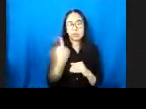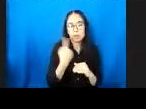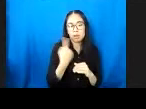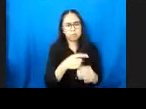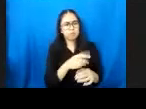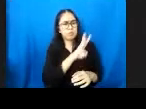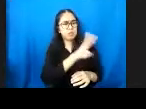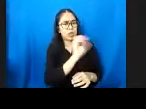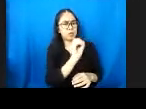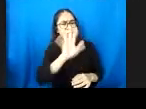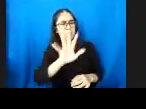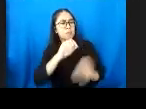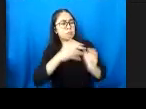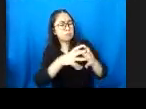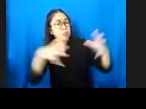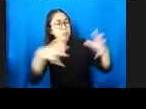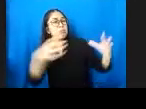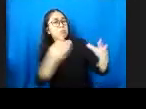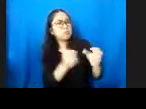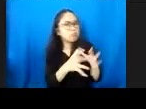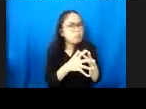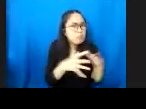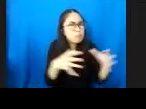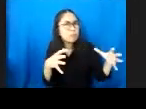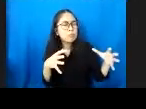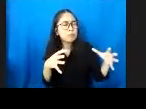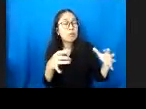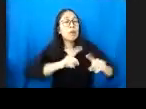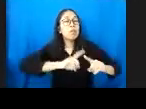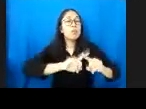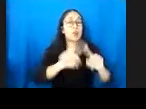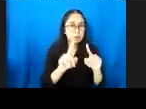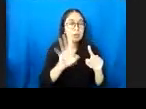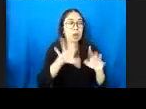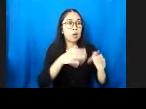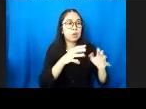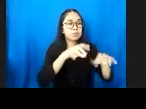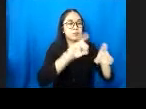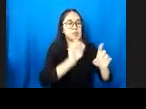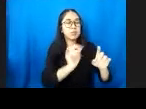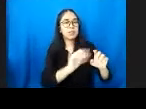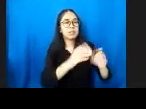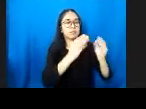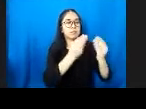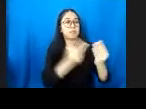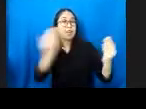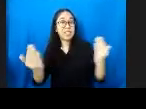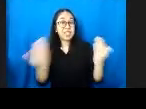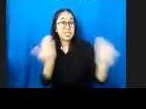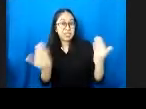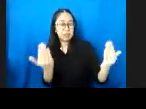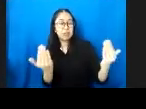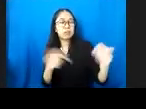itu besar atau kecil, apalagi per 100 ribu. Tapi kalau kita bandingkan dengan tetangga kita, di Singapura itu hanya 3,